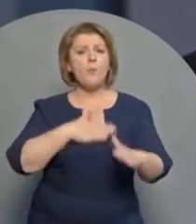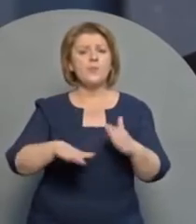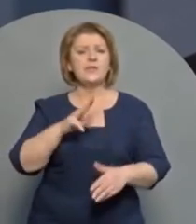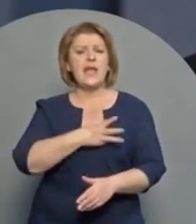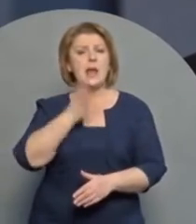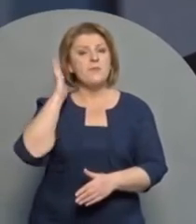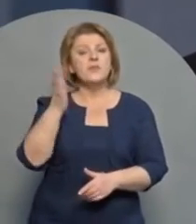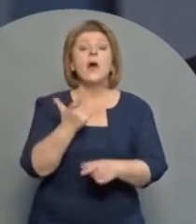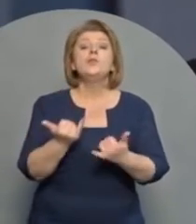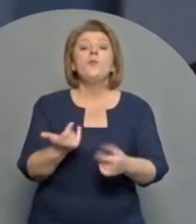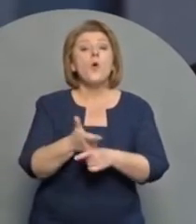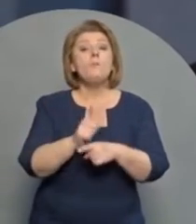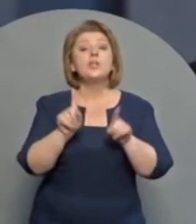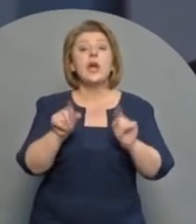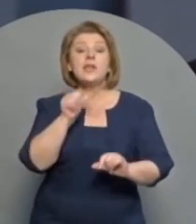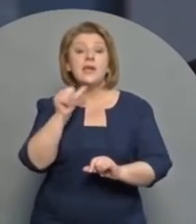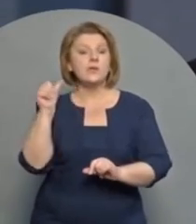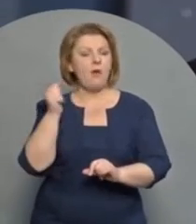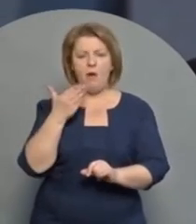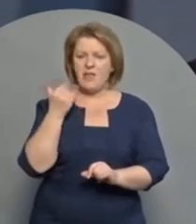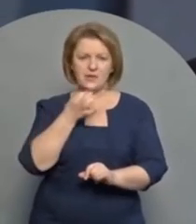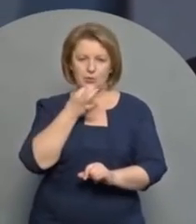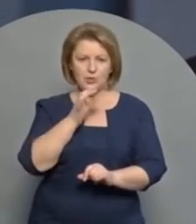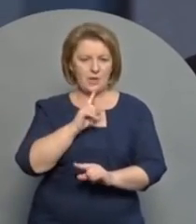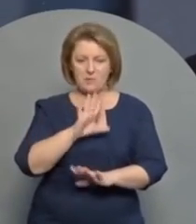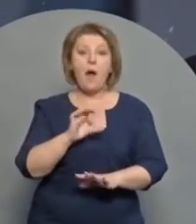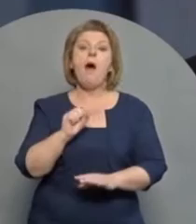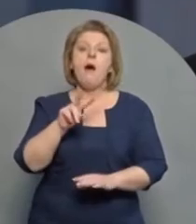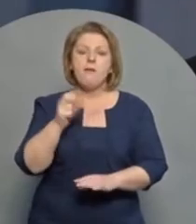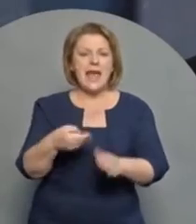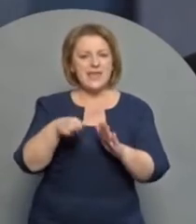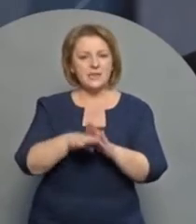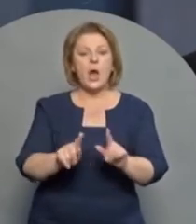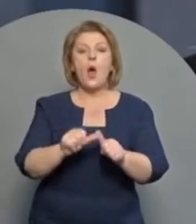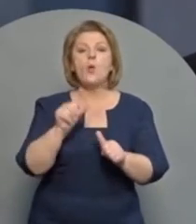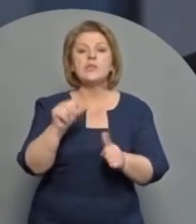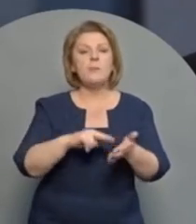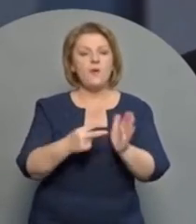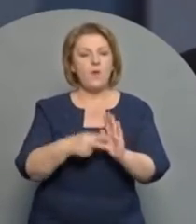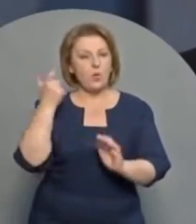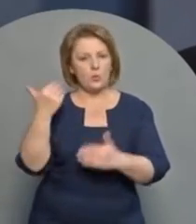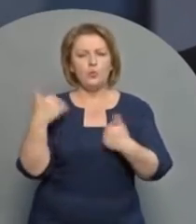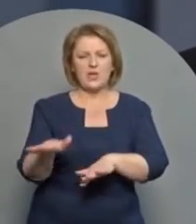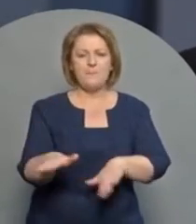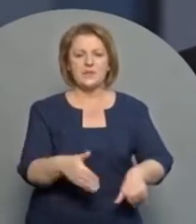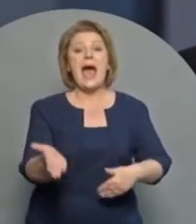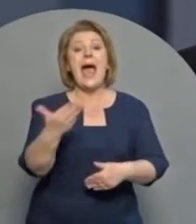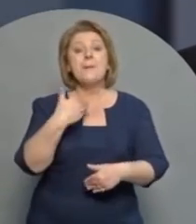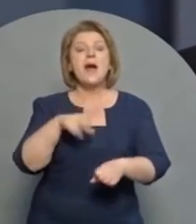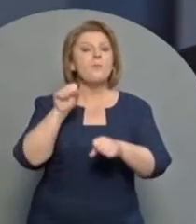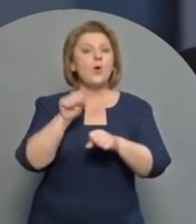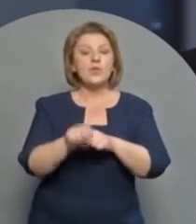оптимізму сьогодні більше, ніж рік тому. Легко ще не буде, але й найгірше, особливо в економіці, вже позаду.